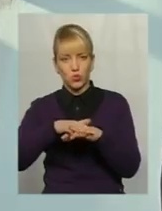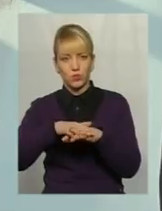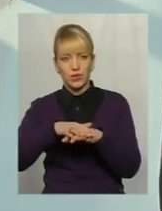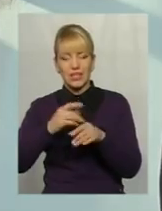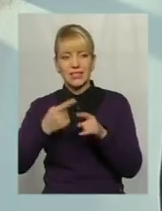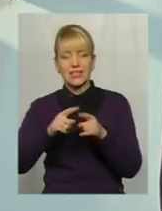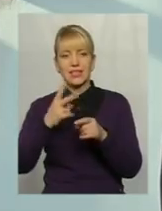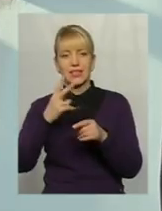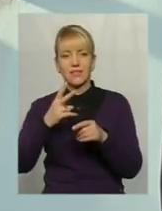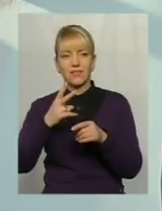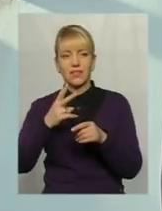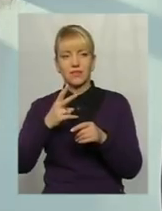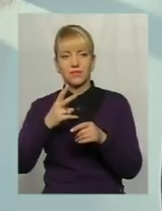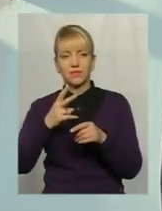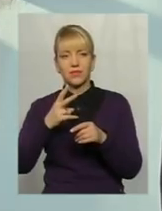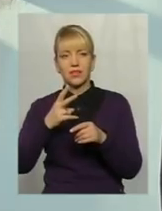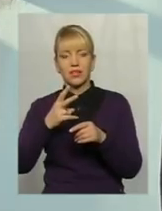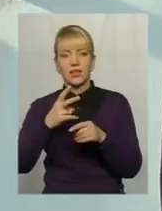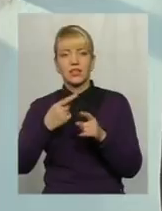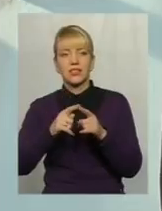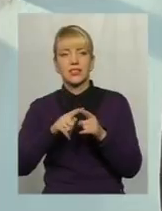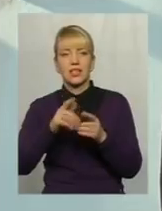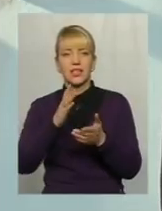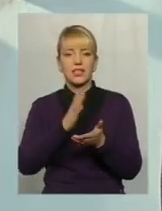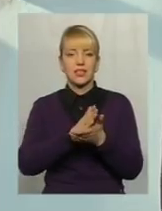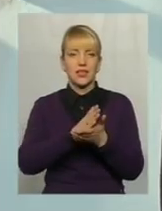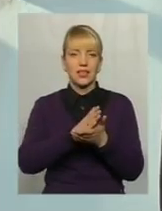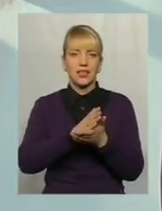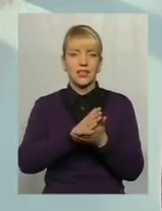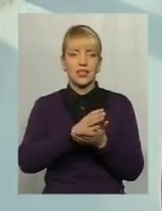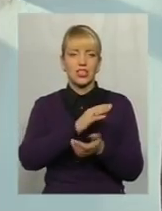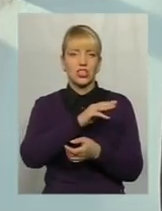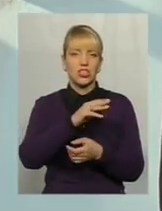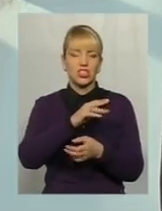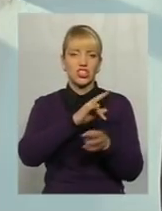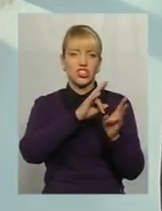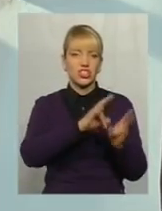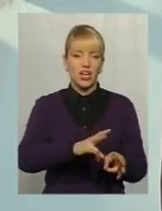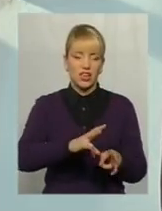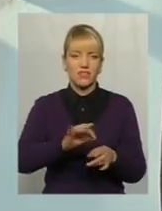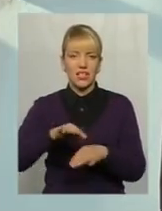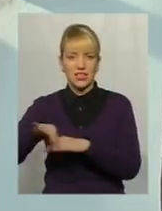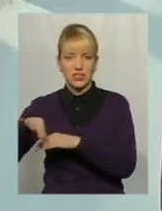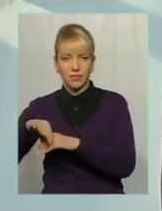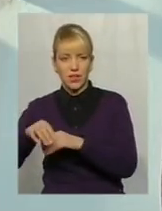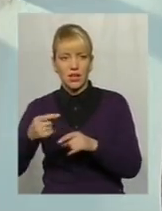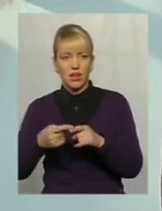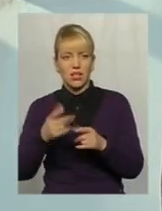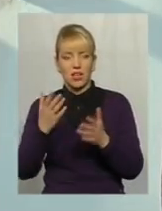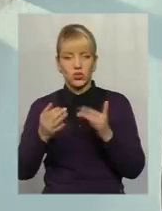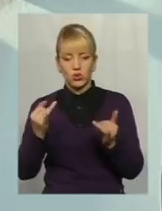тобто це є кат і жертва. Тобто, якщо, наприклад, для істориків, які будуть,